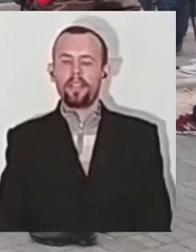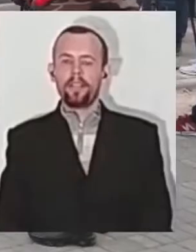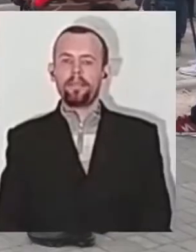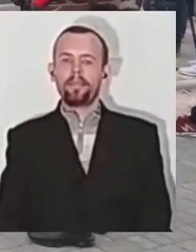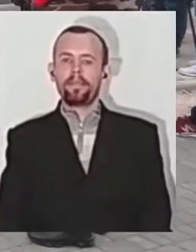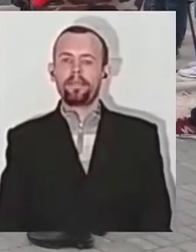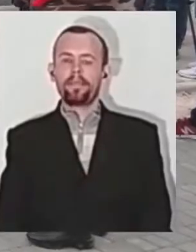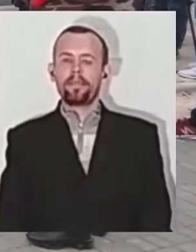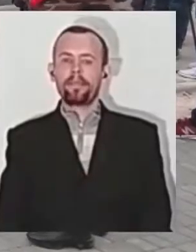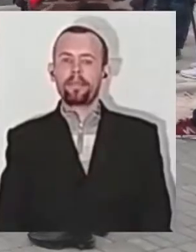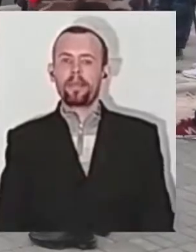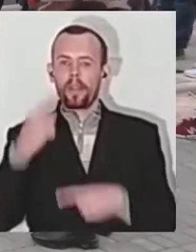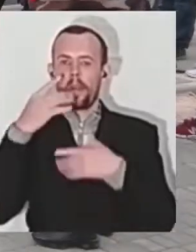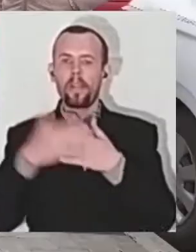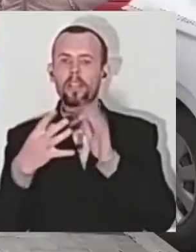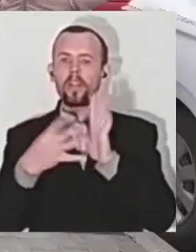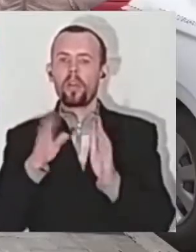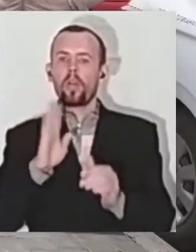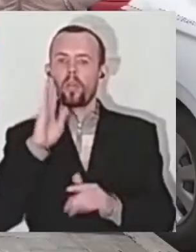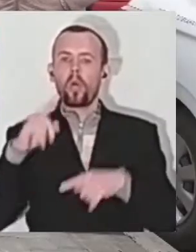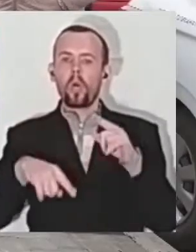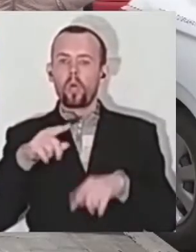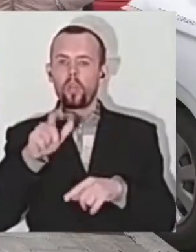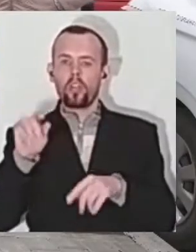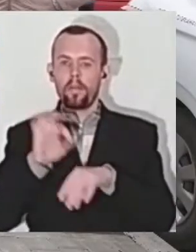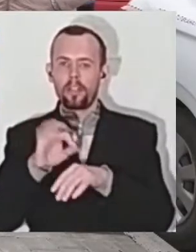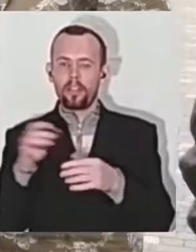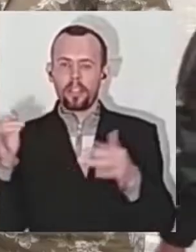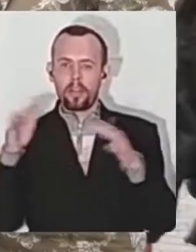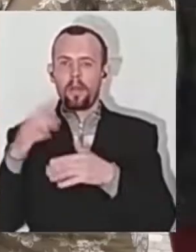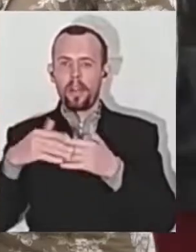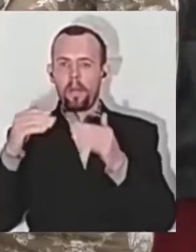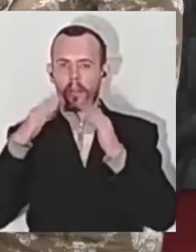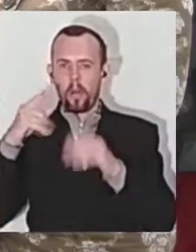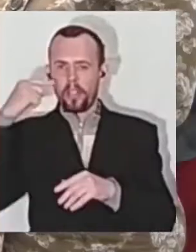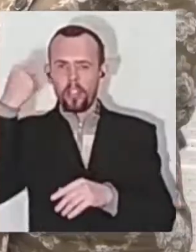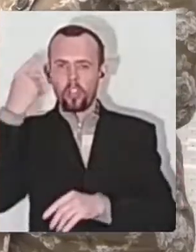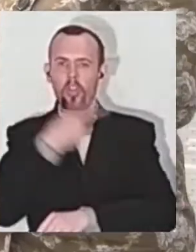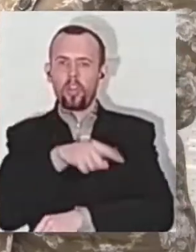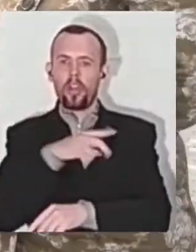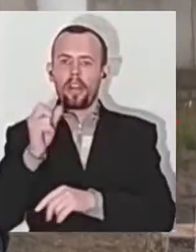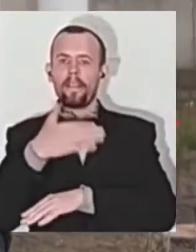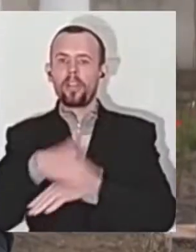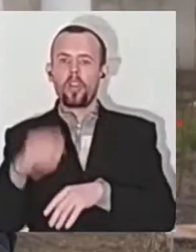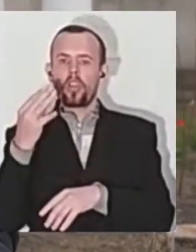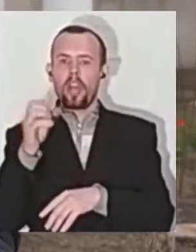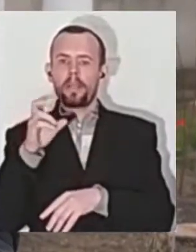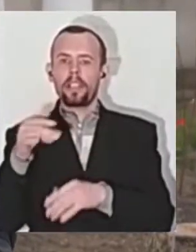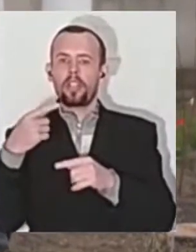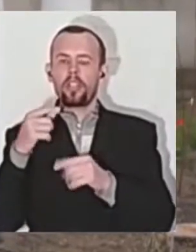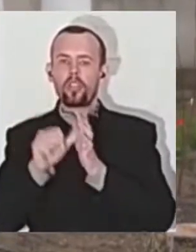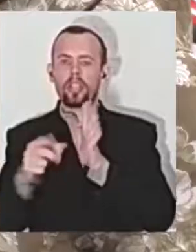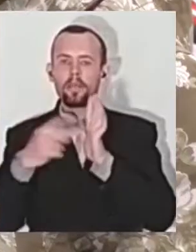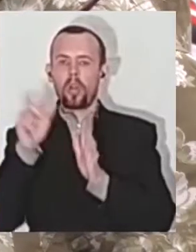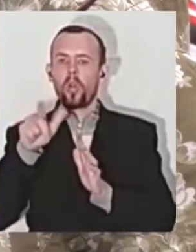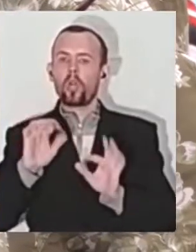Близько дев'ятої ранку родичі пацієнтів зібралися біля будівлі психіатричної лікарні на вулиці Шабській, 67. Люди розповідають,